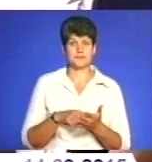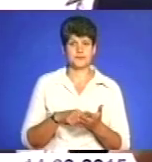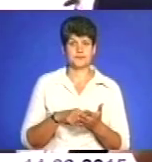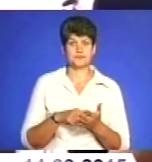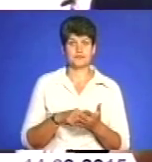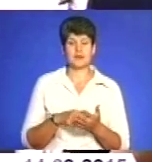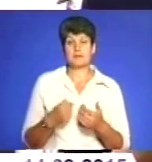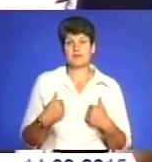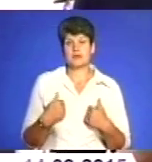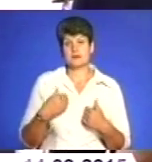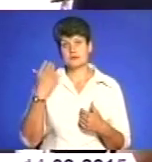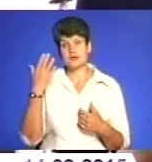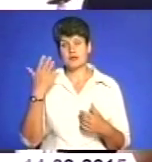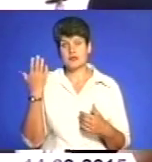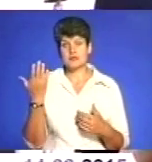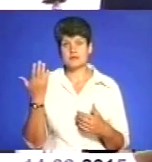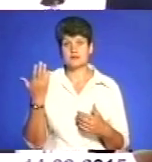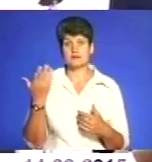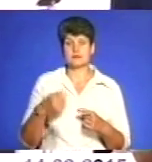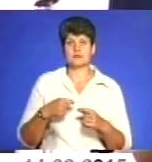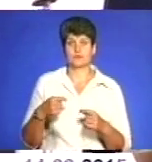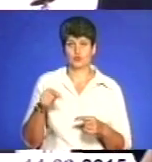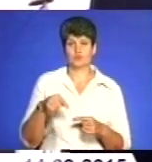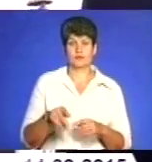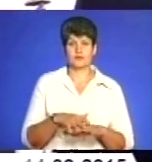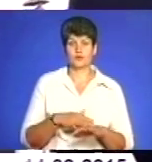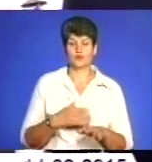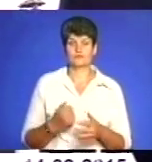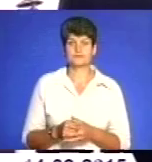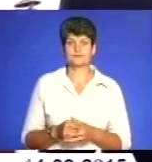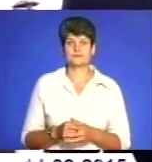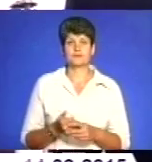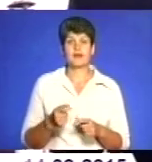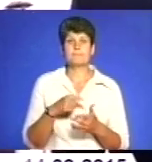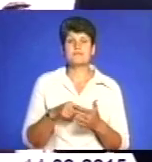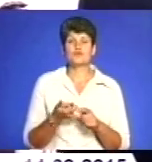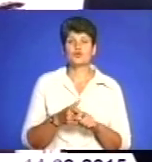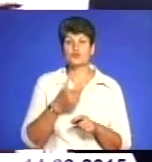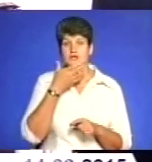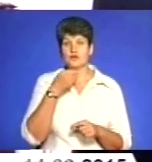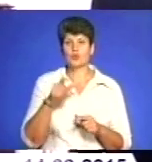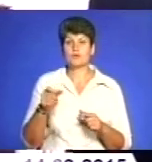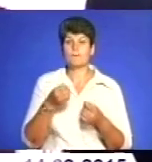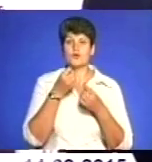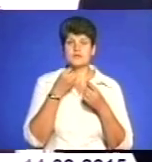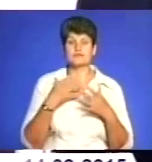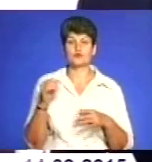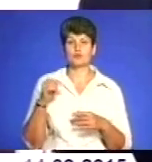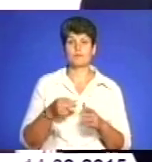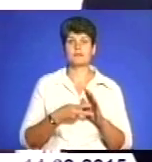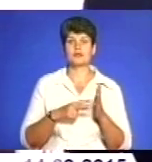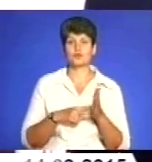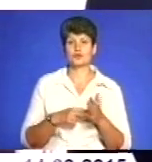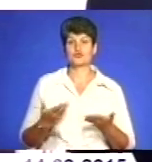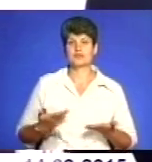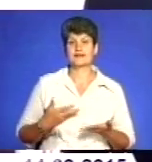ми, здається, мені так затримаємося надовго. Місто дуже гарне, люди позитивні. Тому ми плануємо